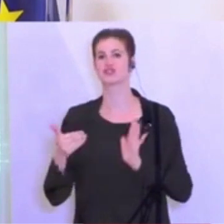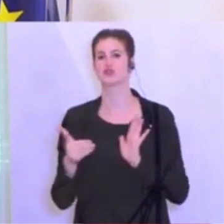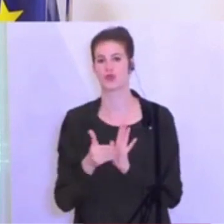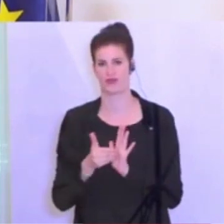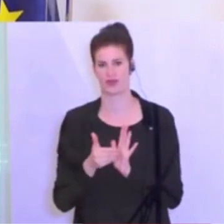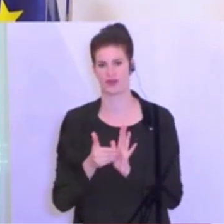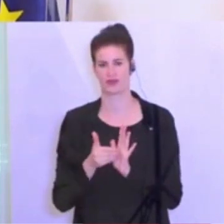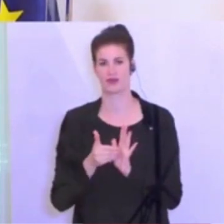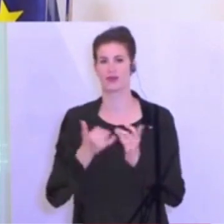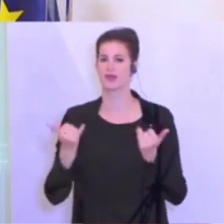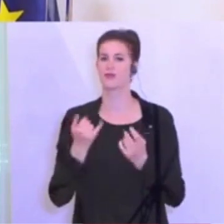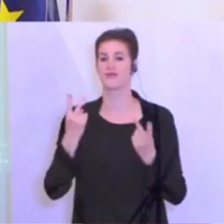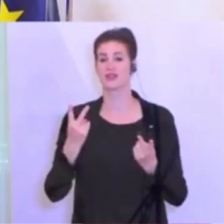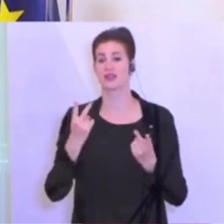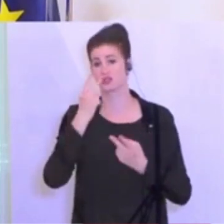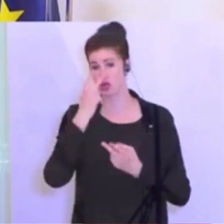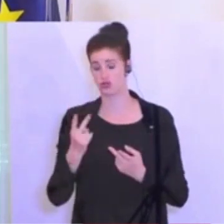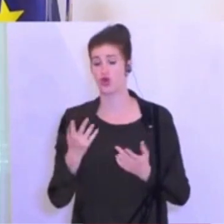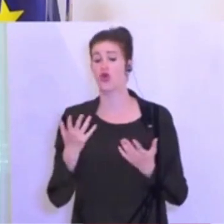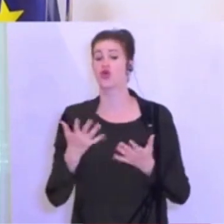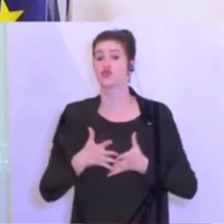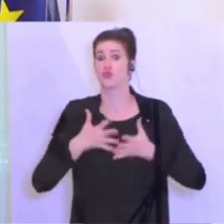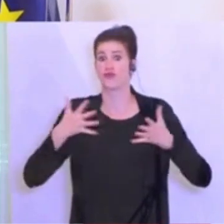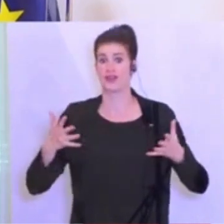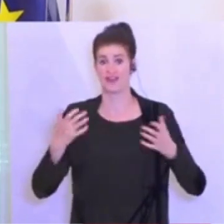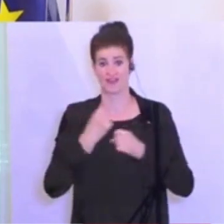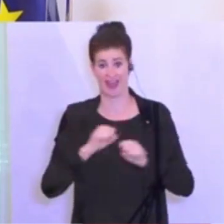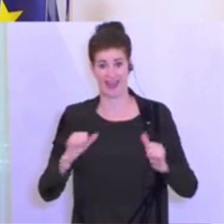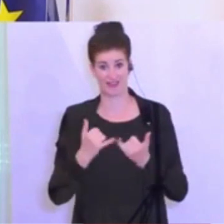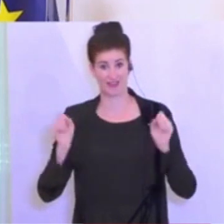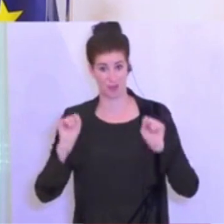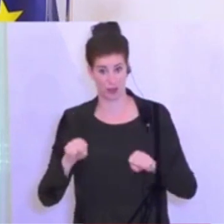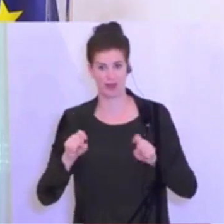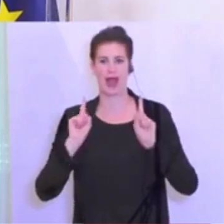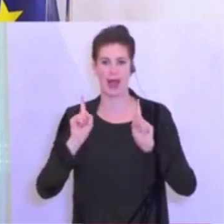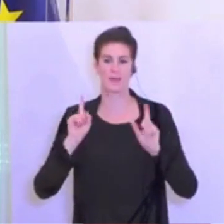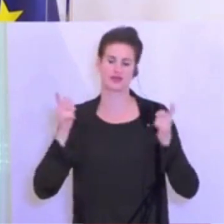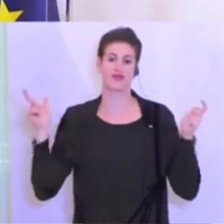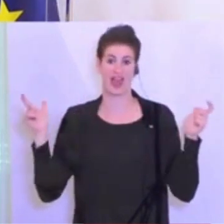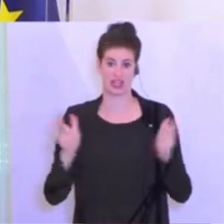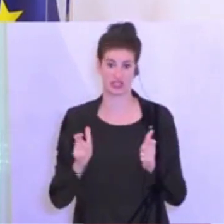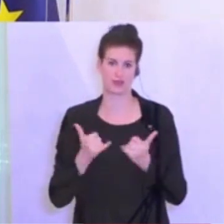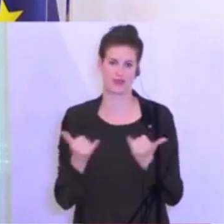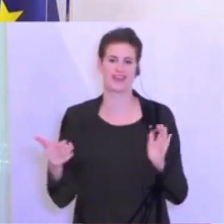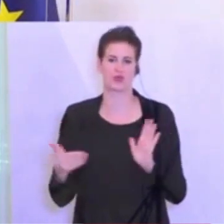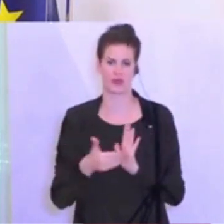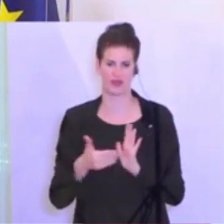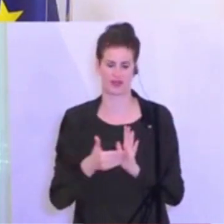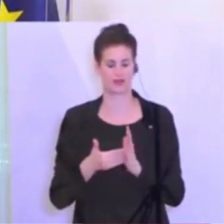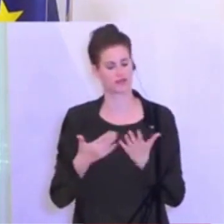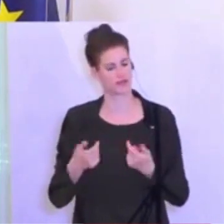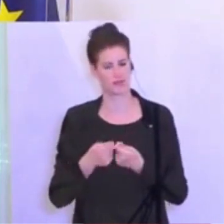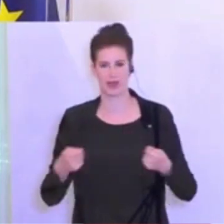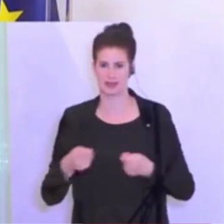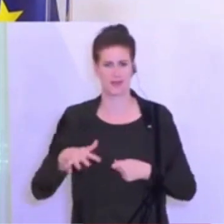mit dem Zugang so viel Freiheit wie möglich, so viel Einschränkung wie notwendig. Das gilt für alle Maßnahmen, wie